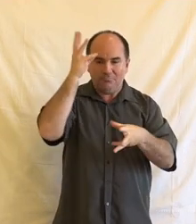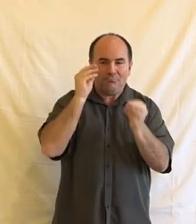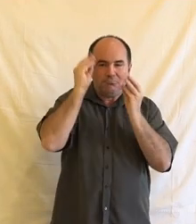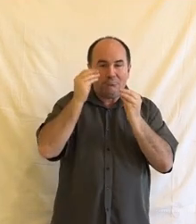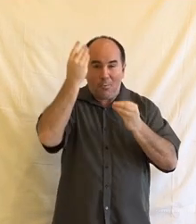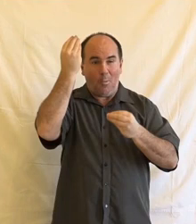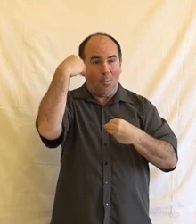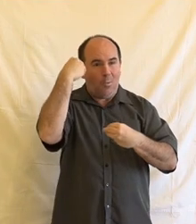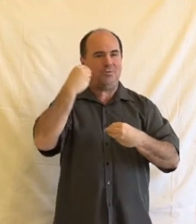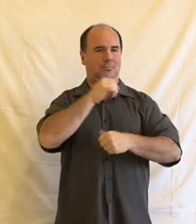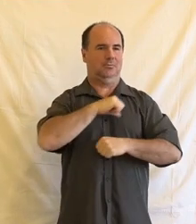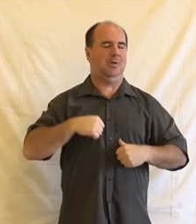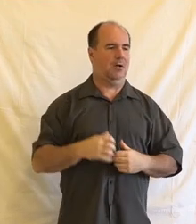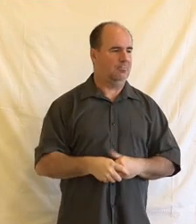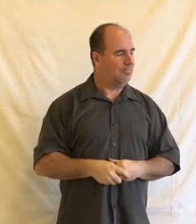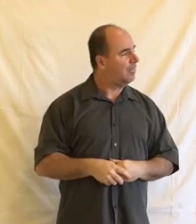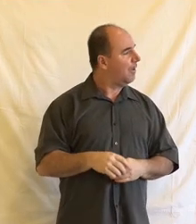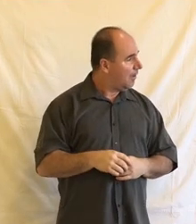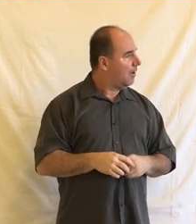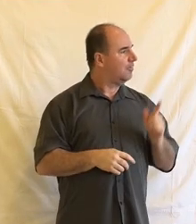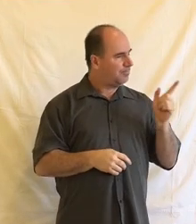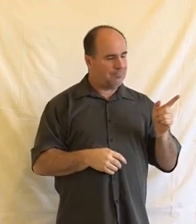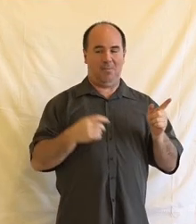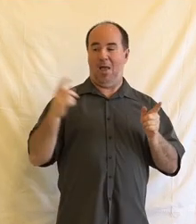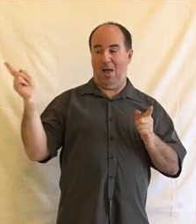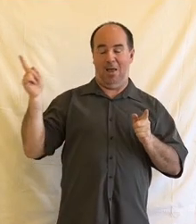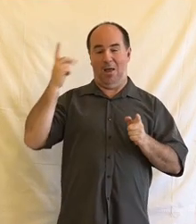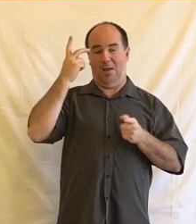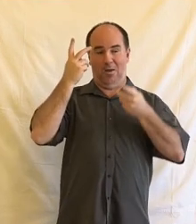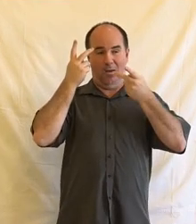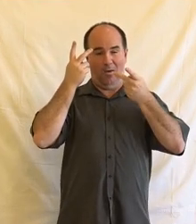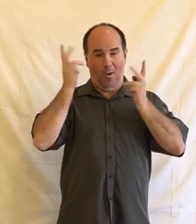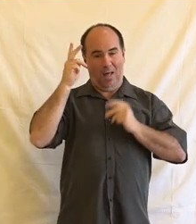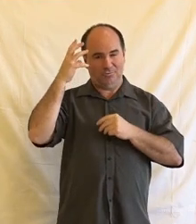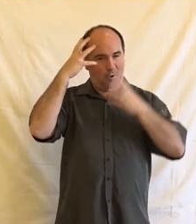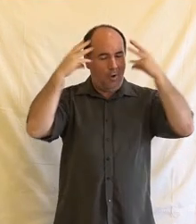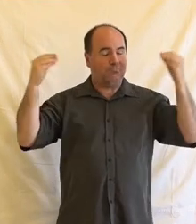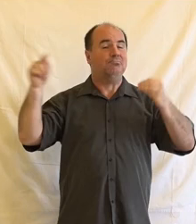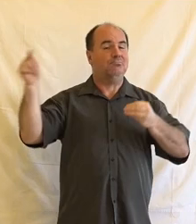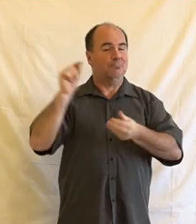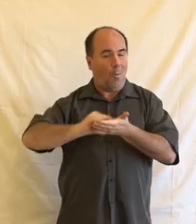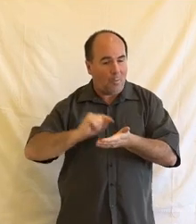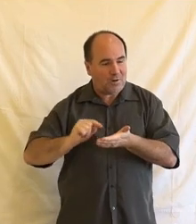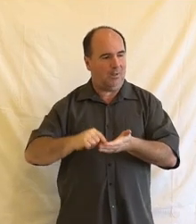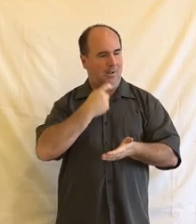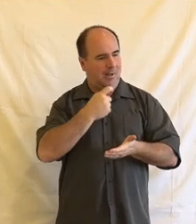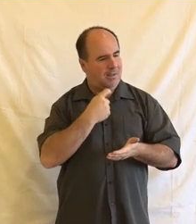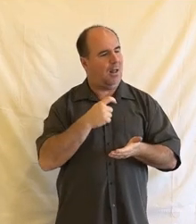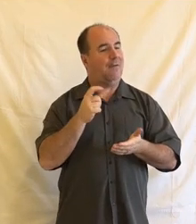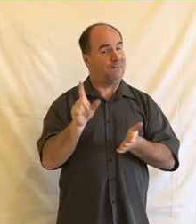který chtěl, nebo těmi nizozemskými úřady, které chtěli odhalit potenciální zneužívání